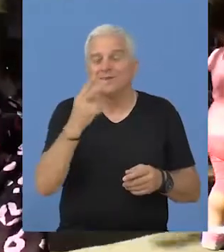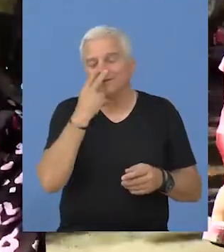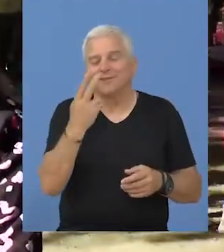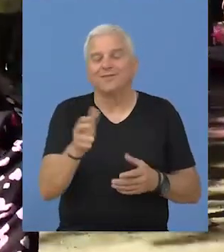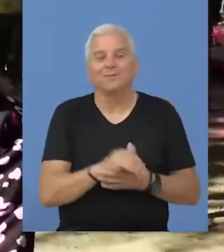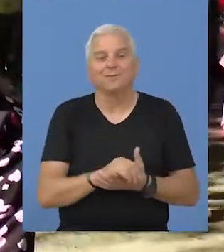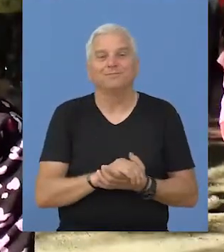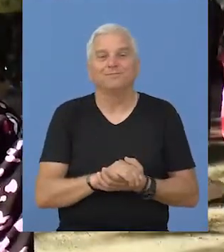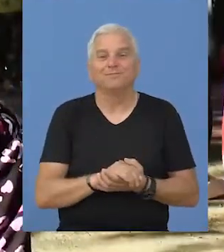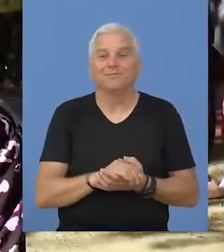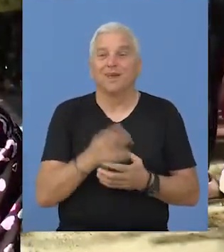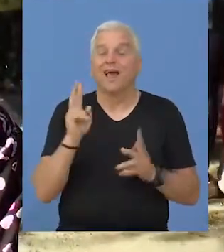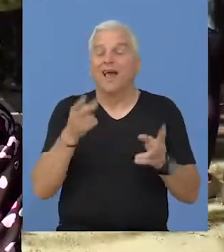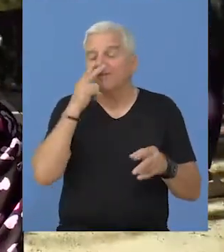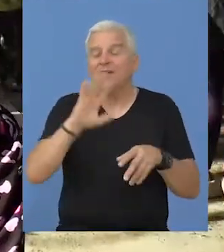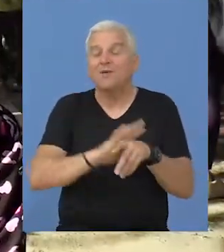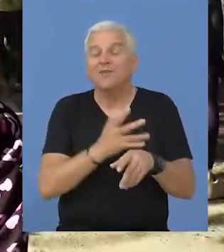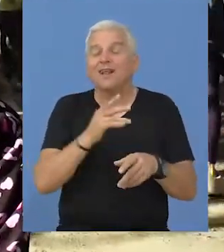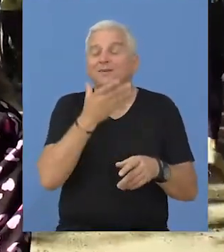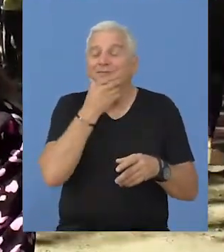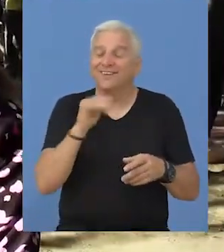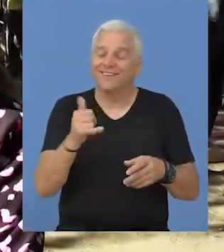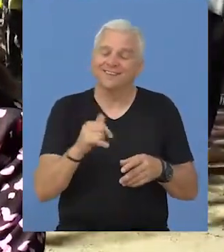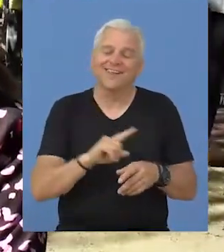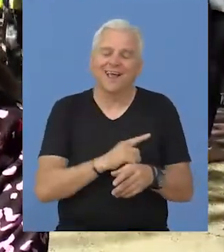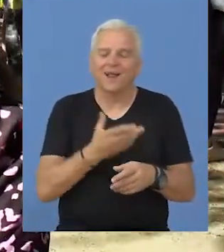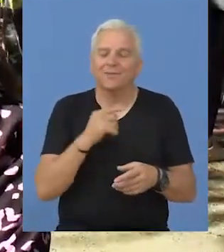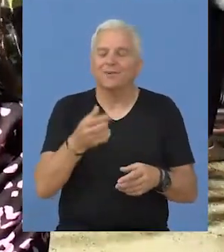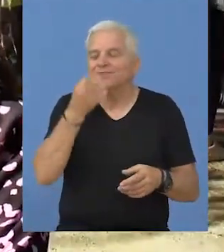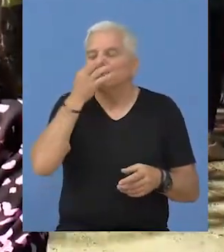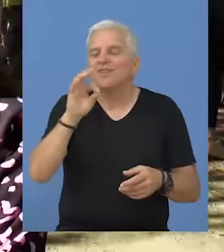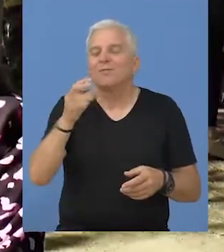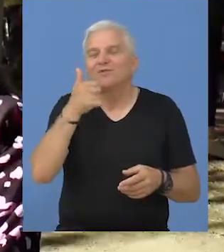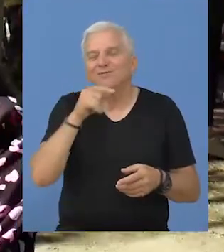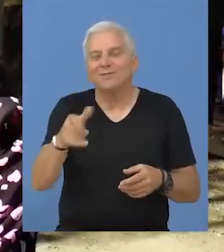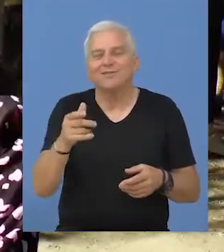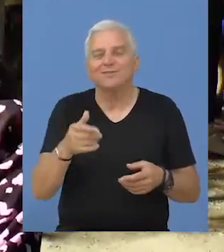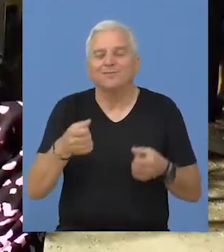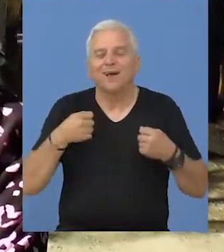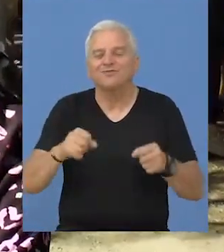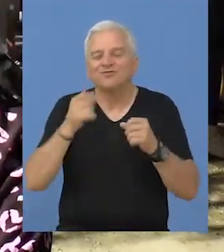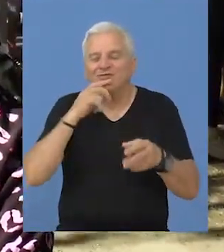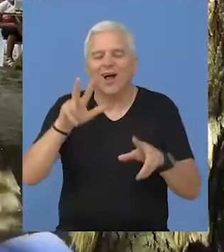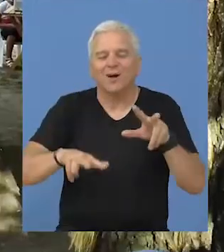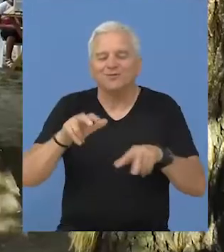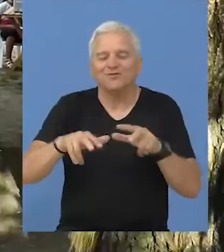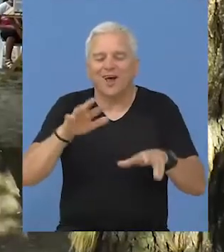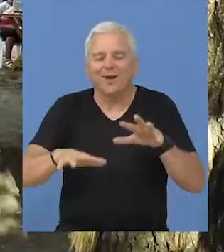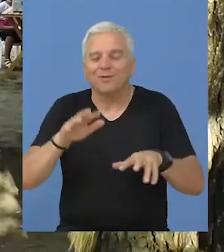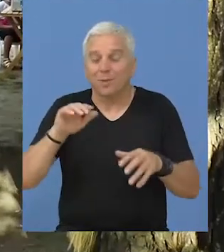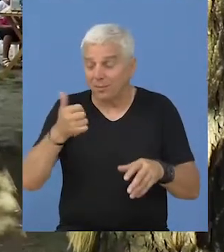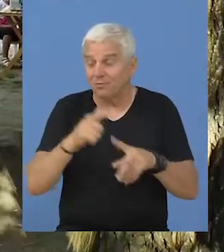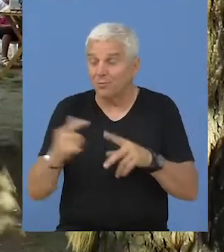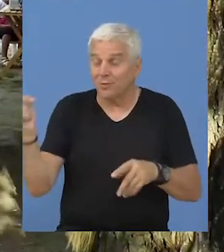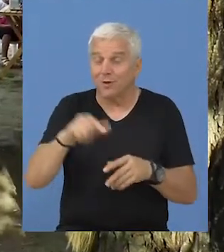vidim. I kakav ti je utisak? Lepo. Šta ti je najlepše? Patrovne šafe. Jesi ovde došao